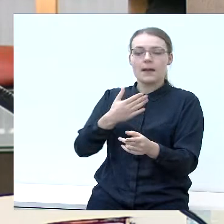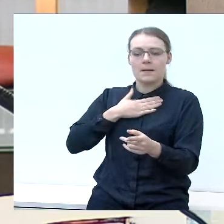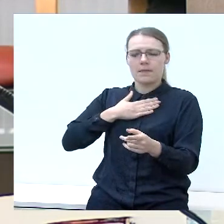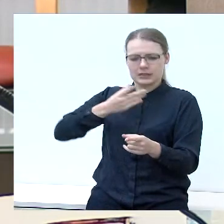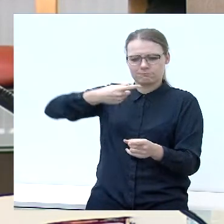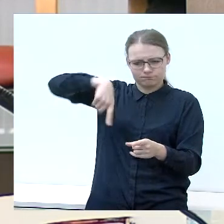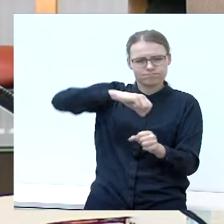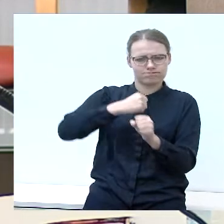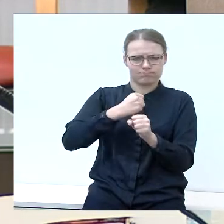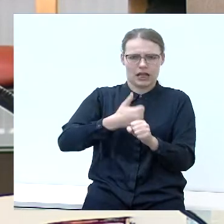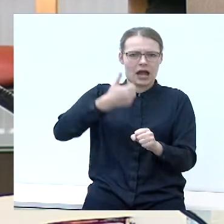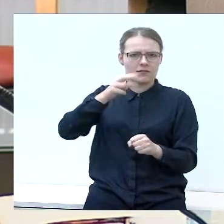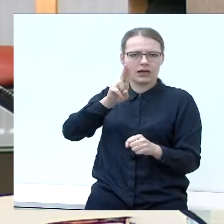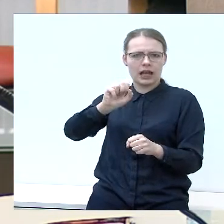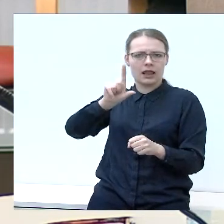dirbti Kalvarijos labai.